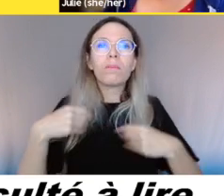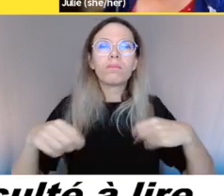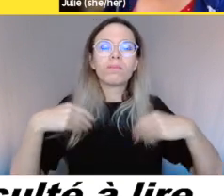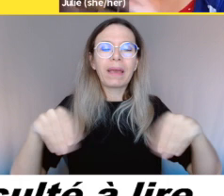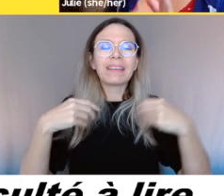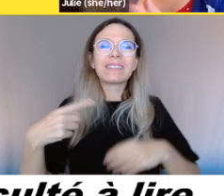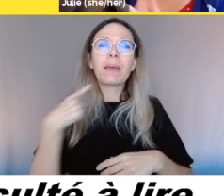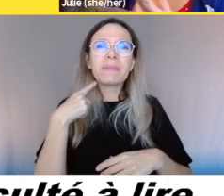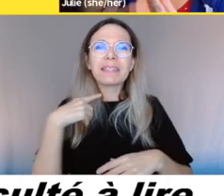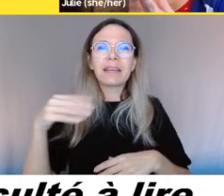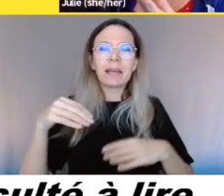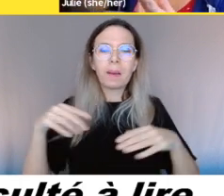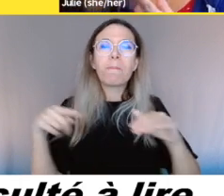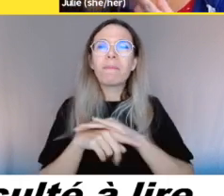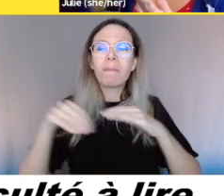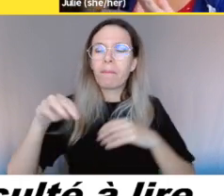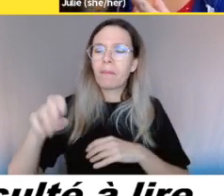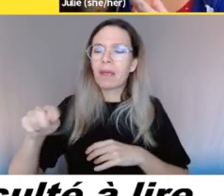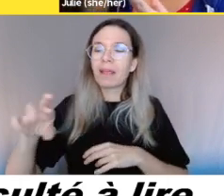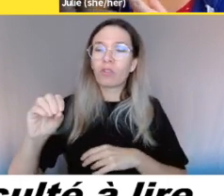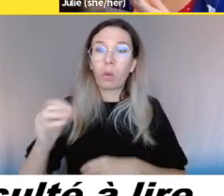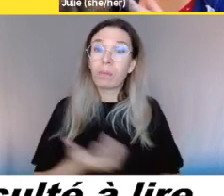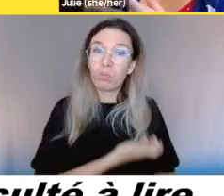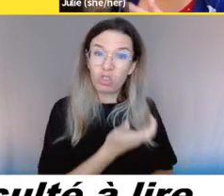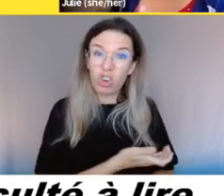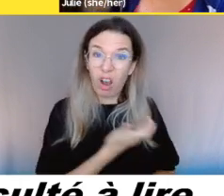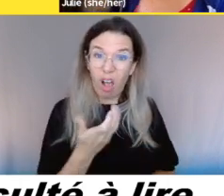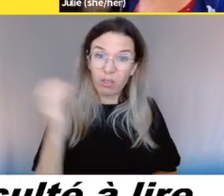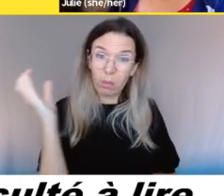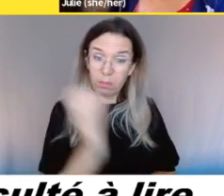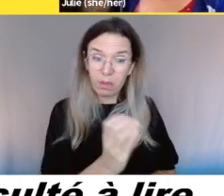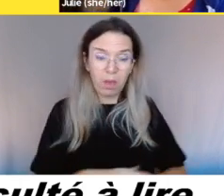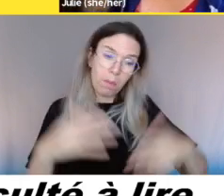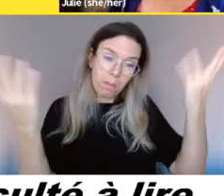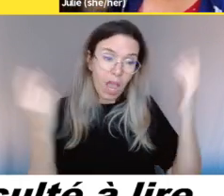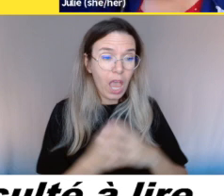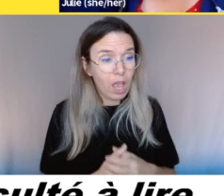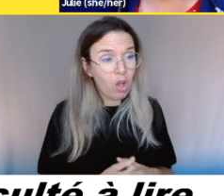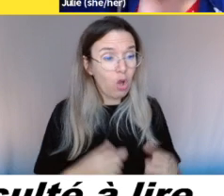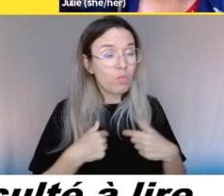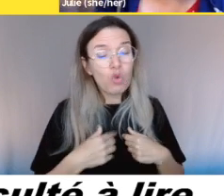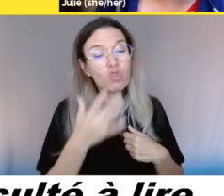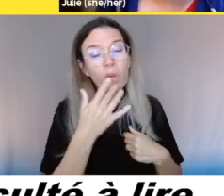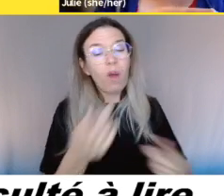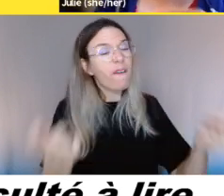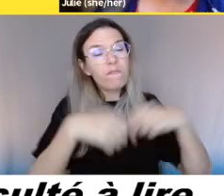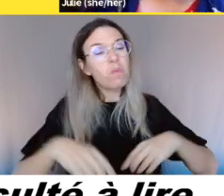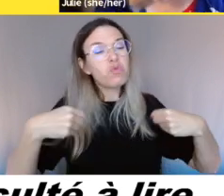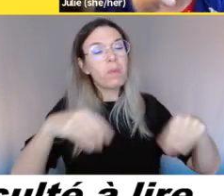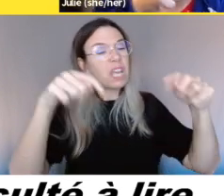raisonnable, vous pouvez toujours déposer une plainte auprès de la commission des droits de la personne et de la jeunesse. Ça, c'est la commission